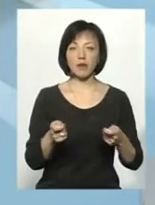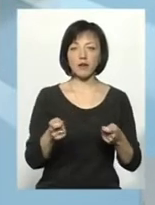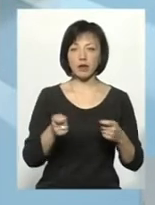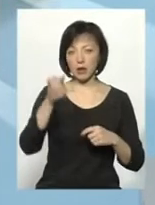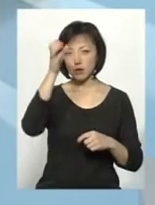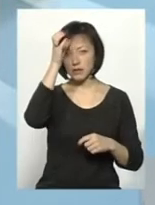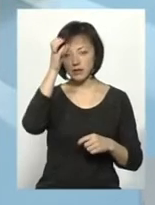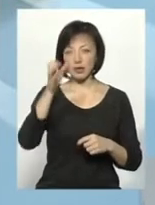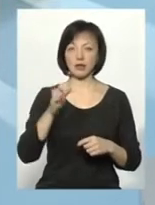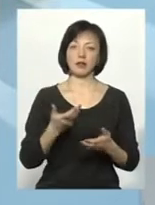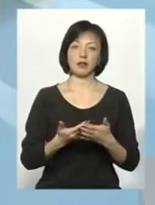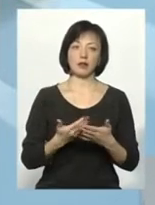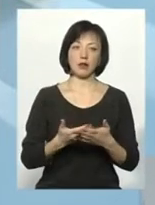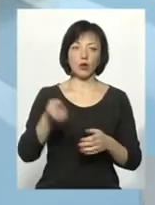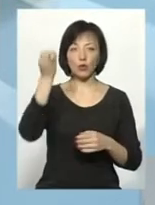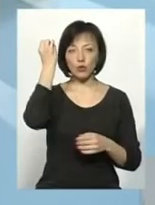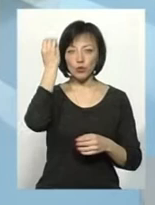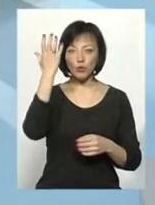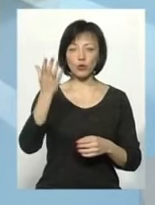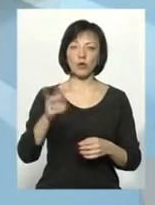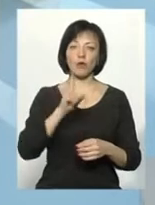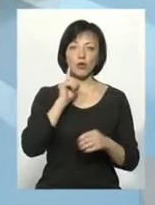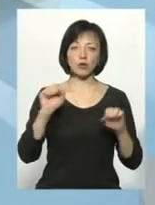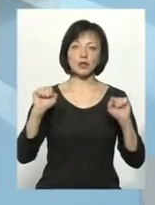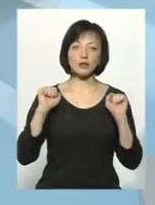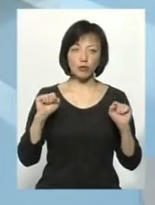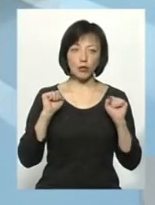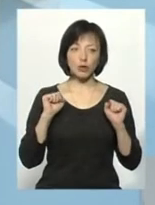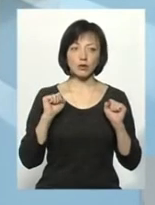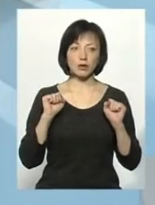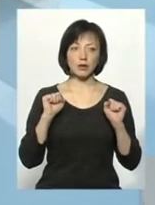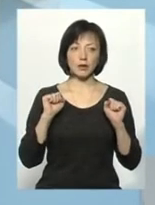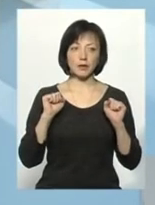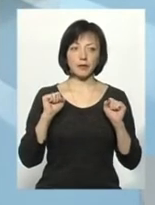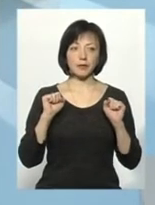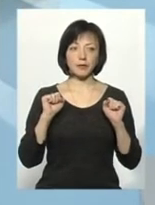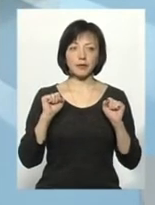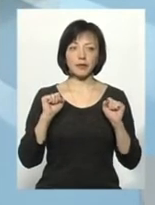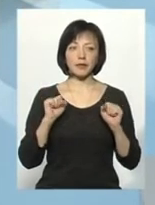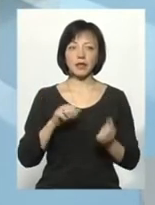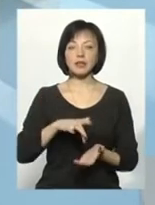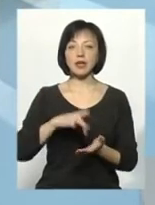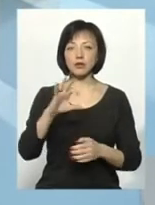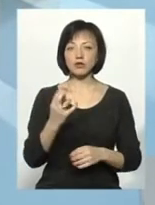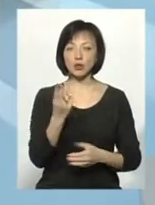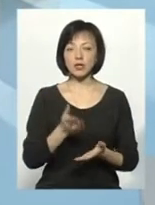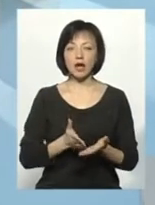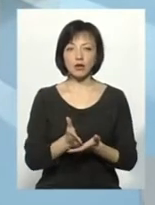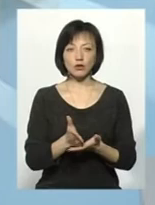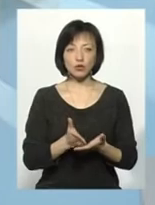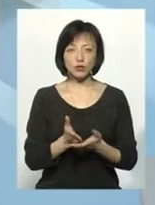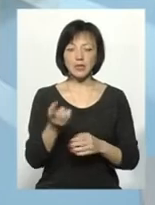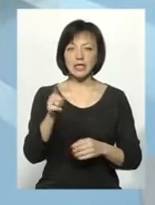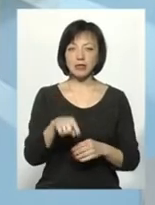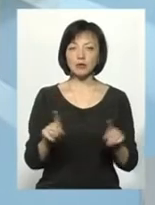освіти, культури, молоді та спорту, центри соціальних служб, з